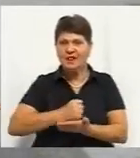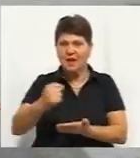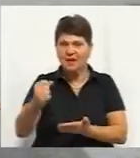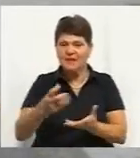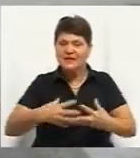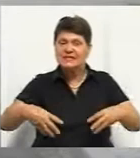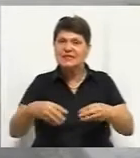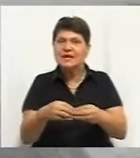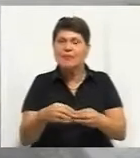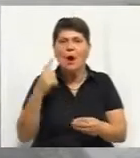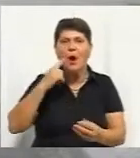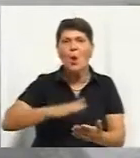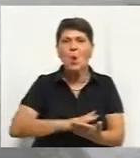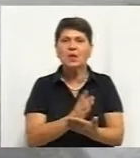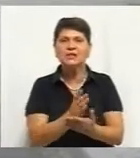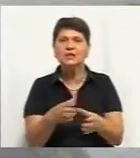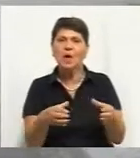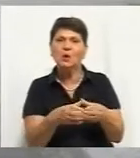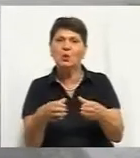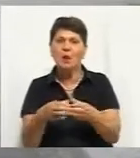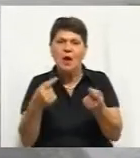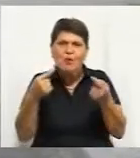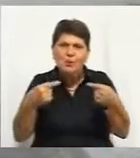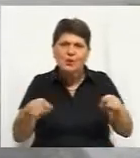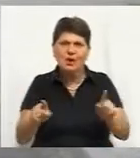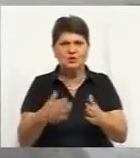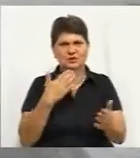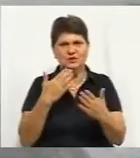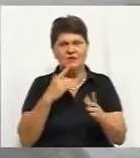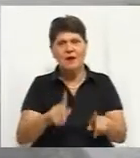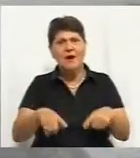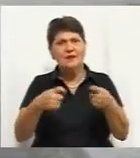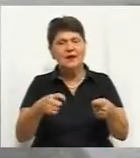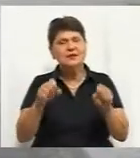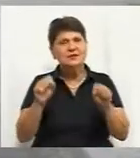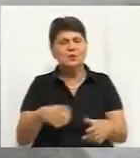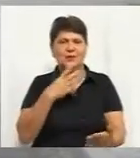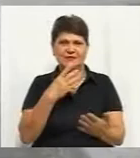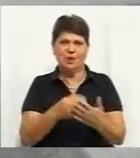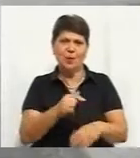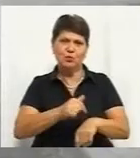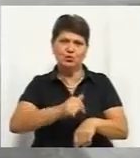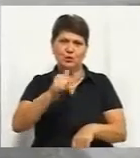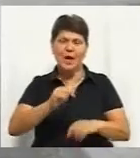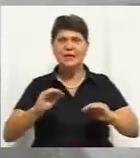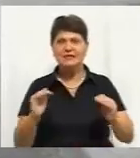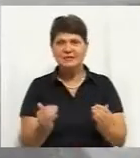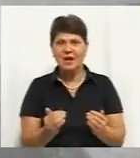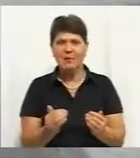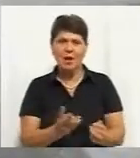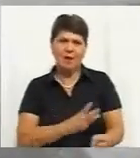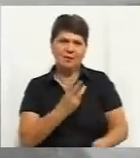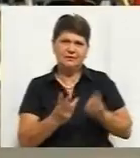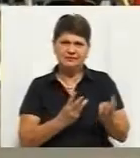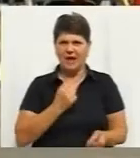в корекційні групи, щоб дали змогу по-інакшому спілкуватися і дати змогу впоратися зі своїми почуттями, зменшити свою імпульсивність,